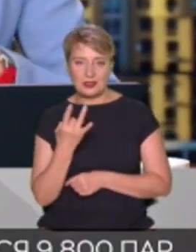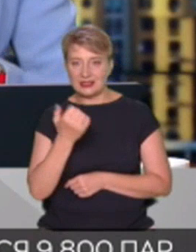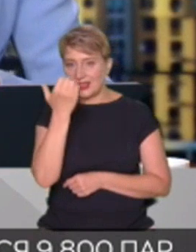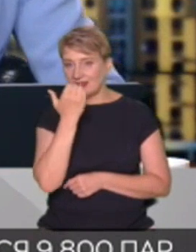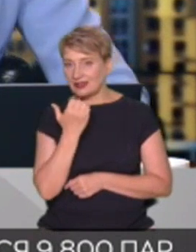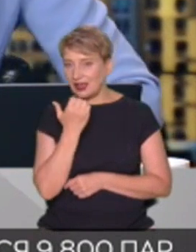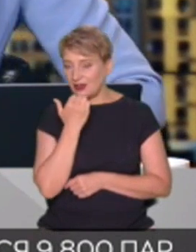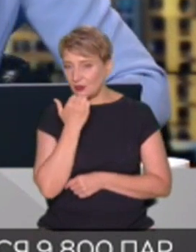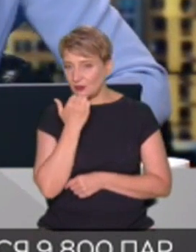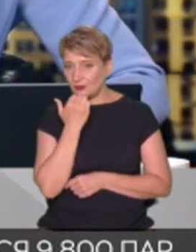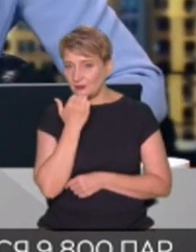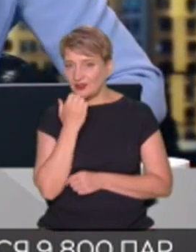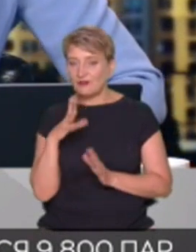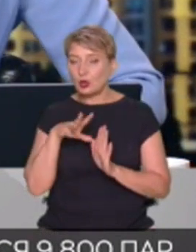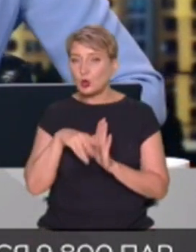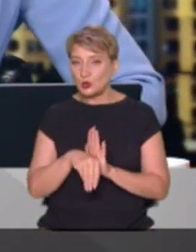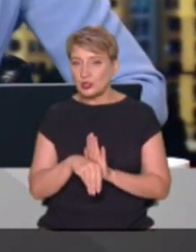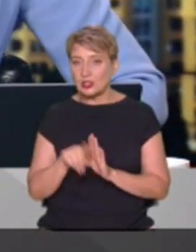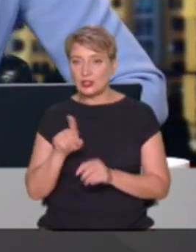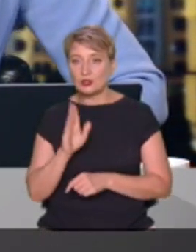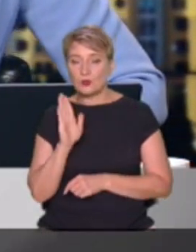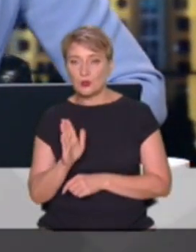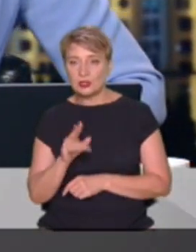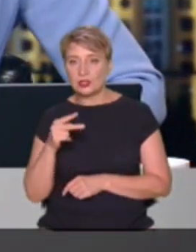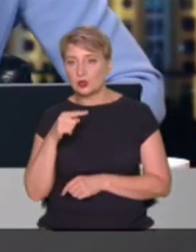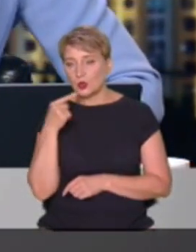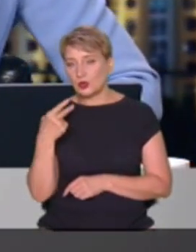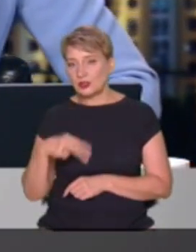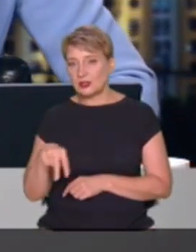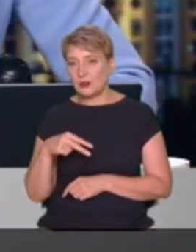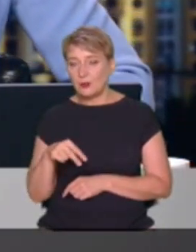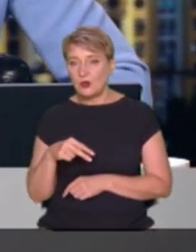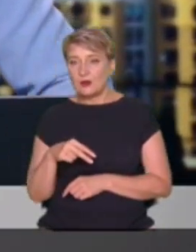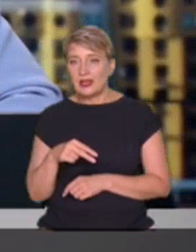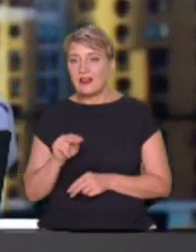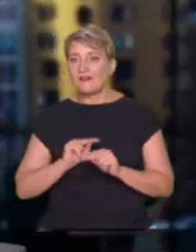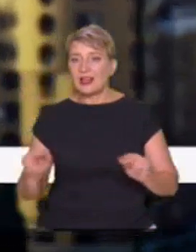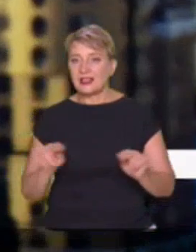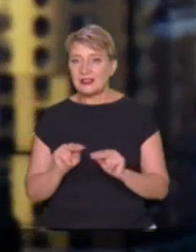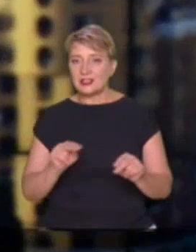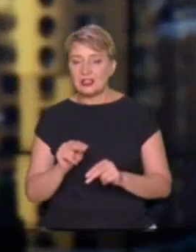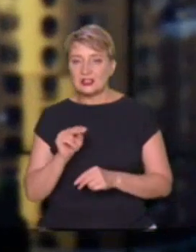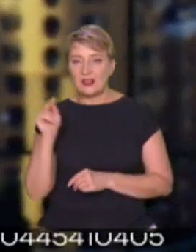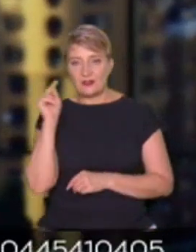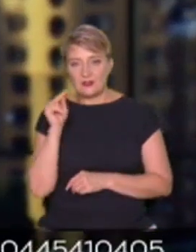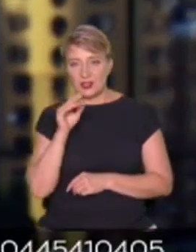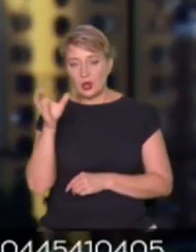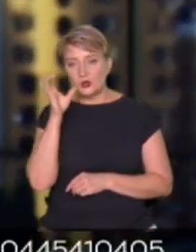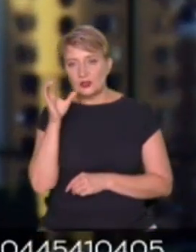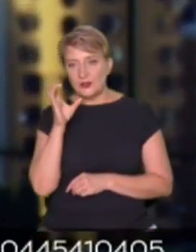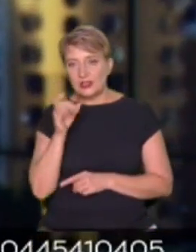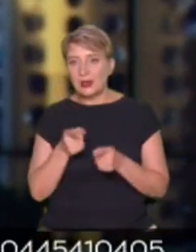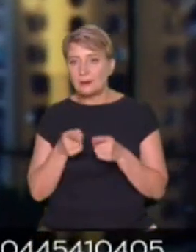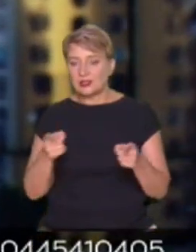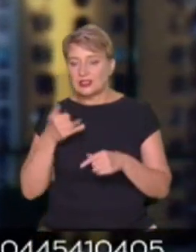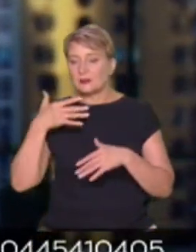включення, принаймні, щодо того, що буде з російською мовою, викладанням, з вивченням, з освітнім процесом, ми зрозуміли. Пасибі вам за це